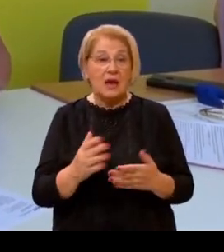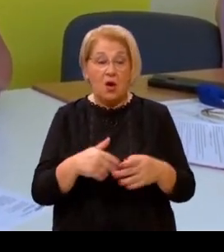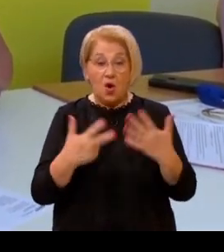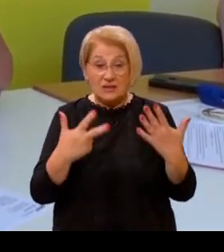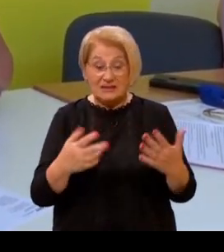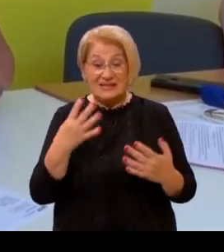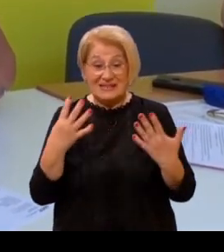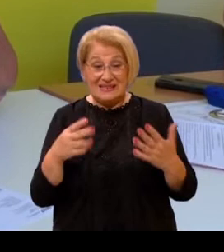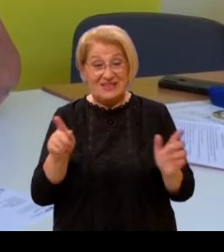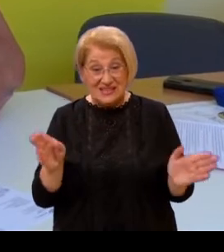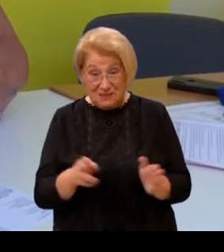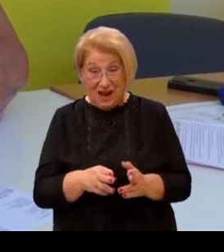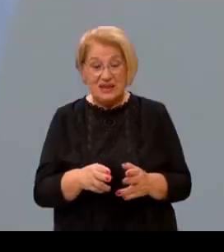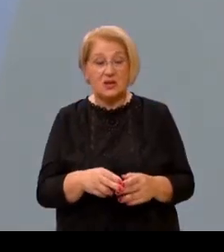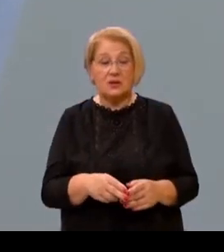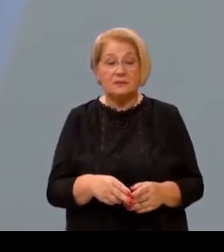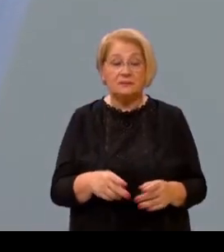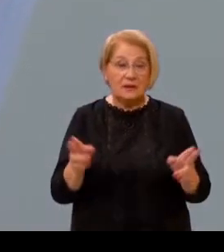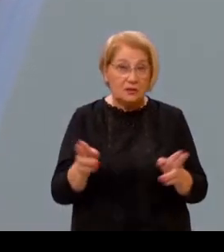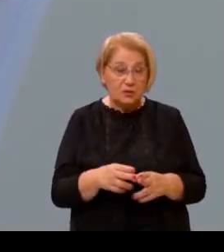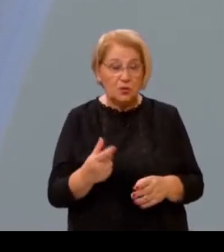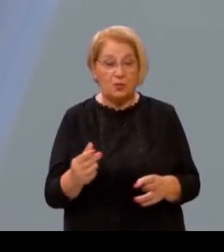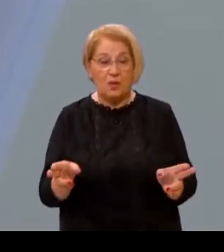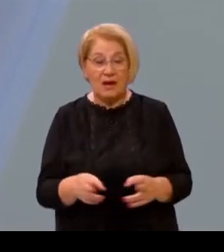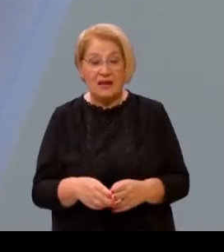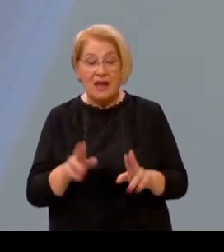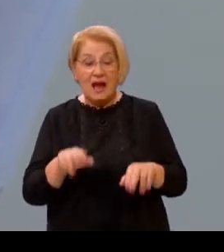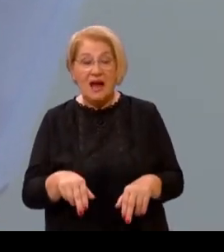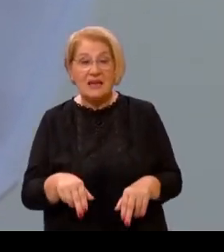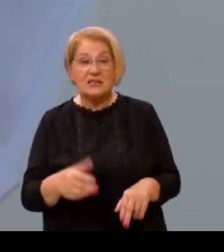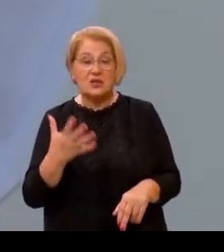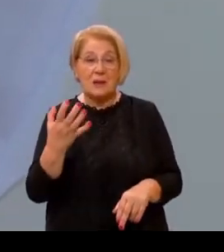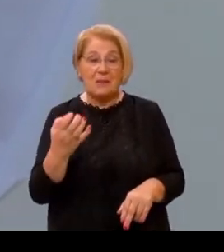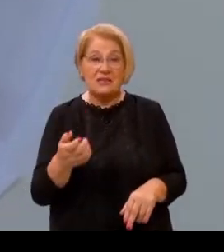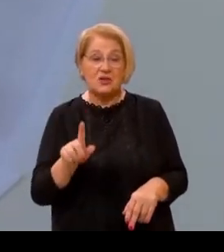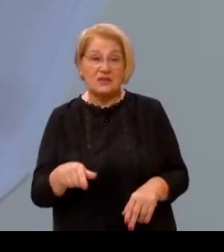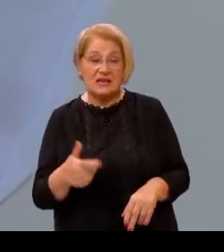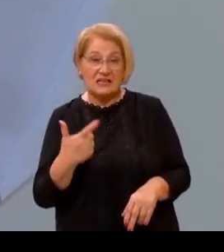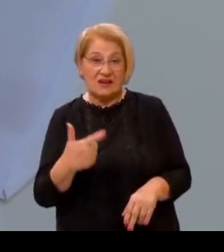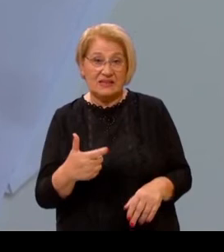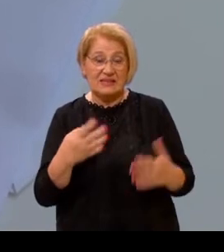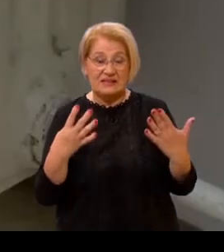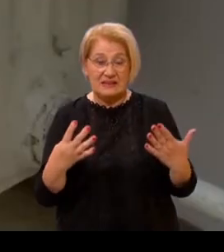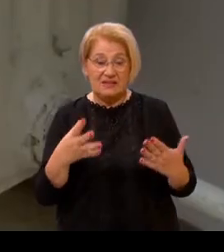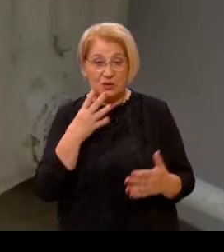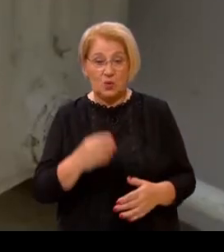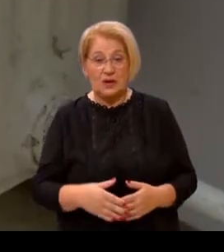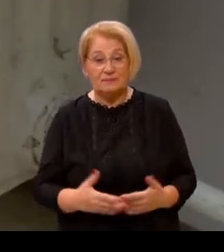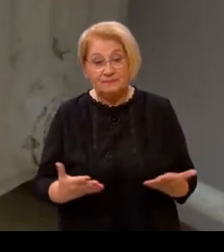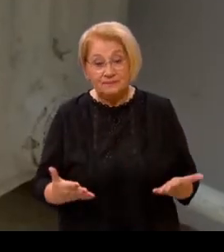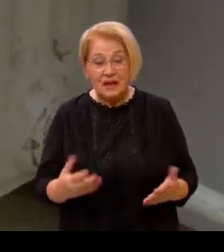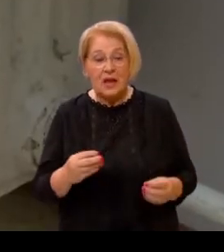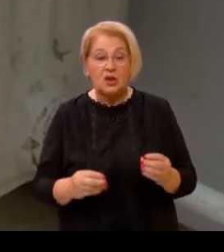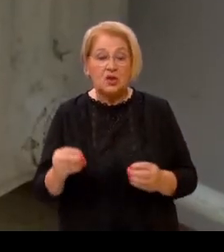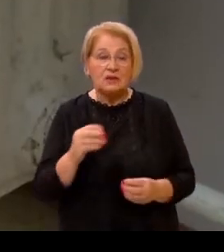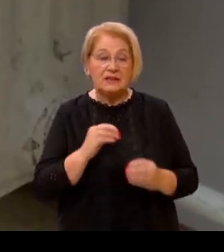89. Znači, duplo manje, a iznos u kunama 500,29 kuna. Dodatni